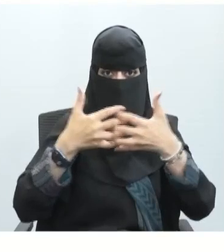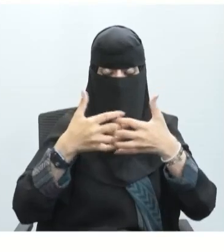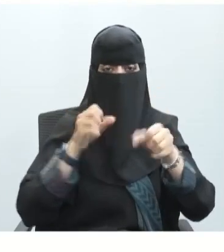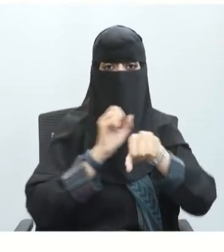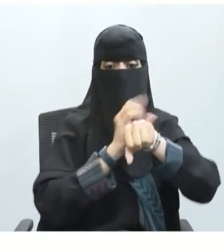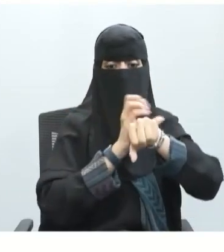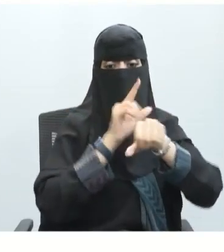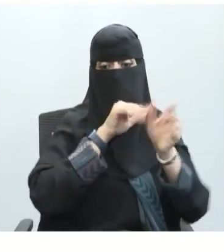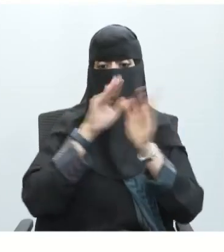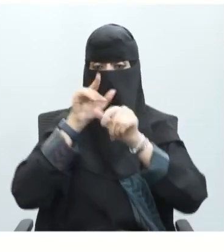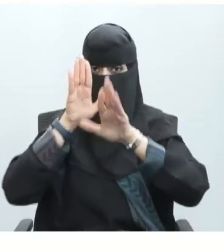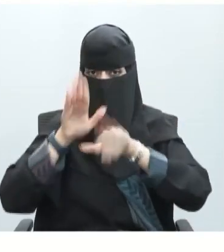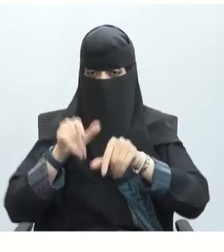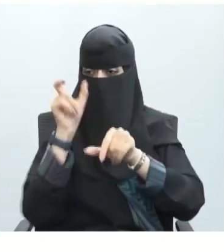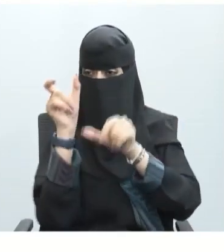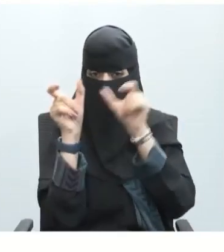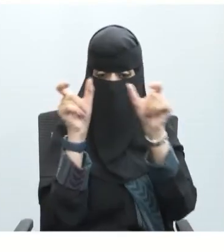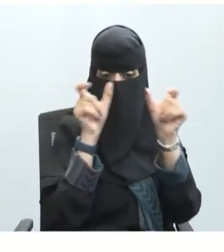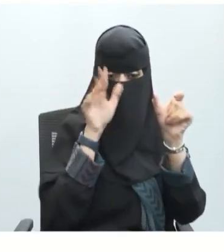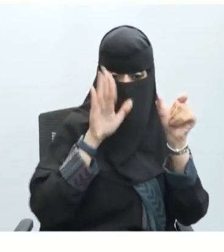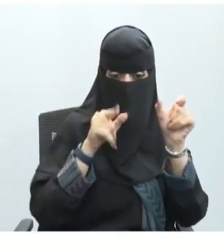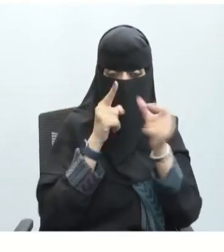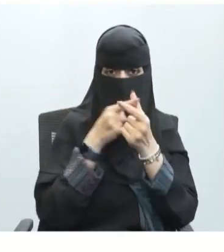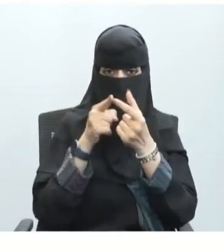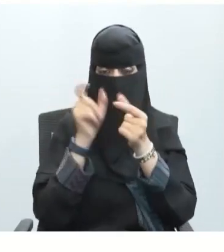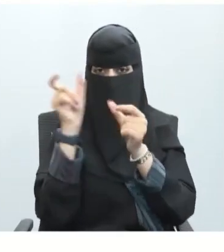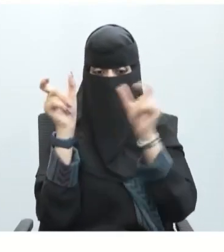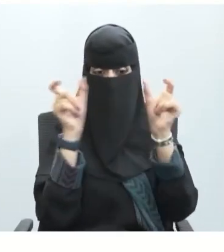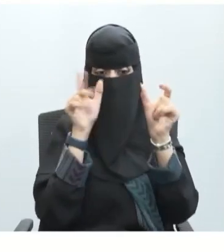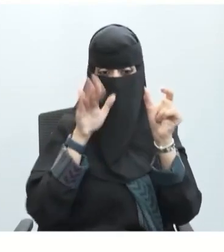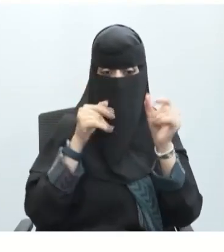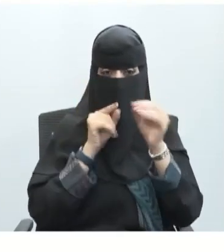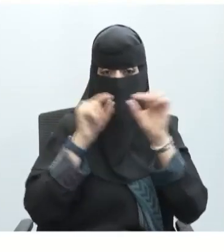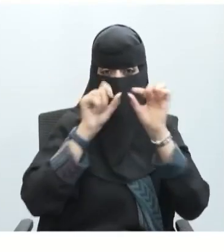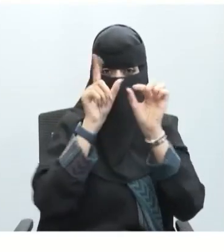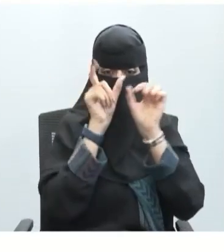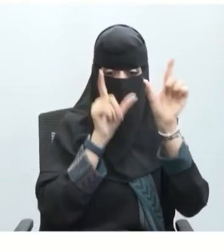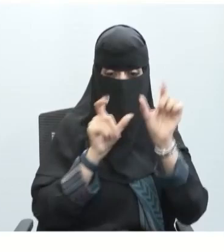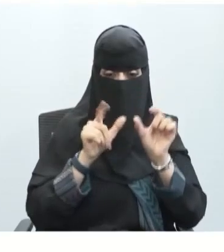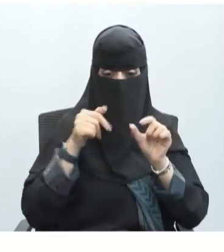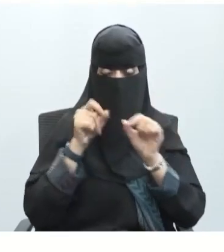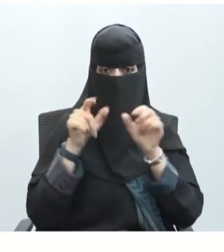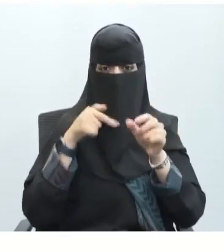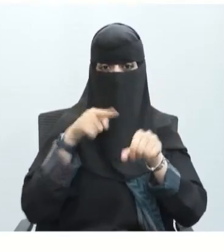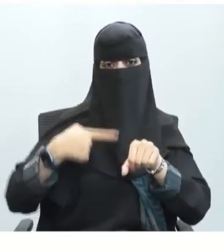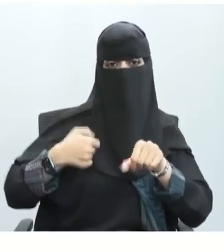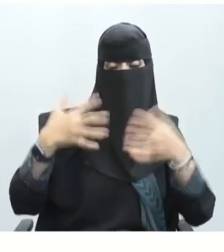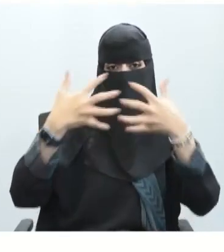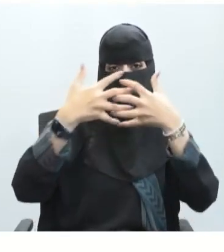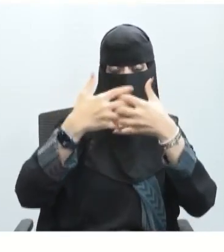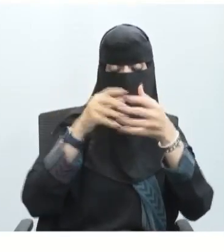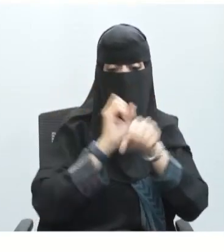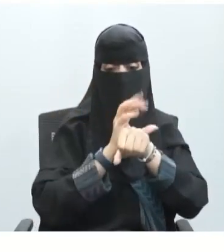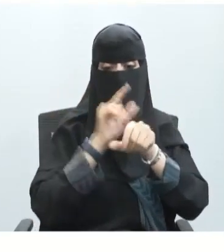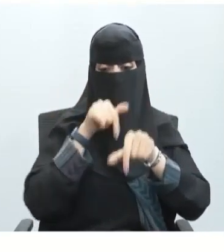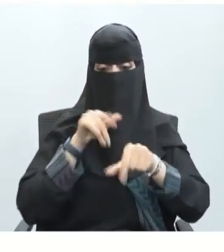عصبية أخرى يسمى التشابك العصبي عندما يصل جهد الفعل إلى نهاية محور الخلية العصبية